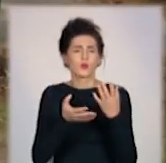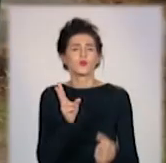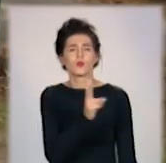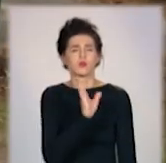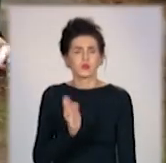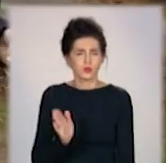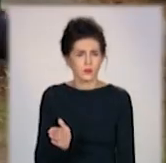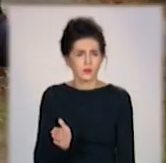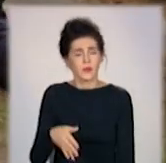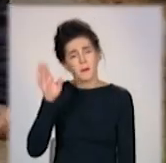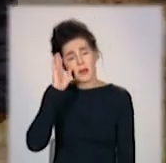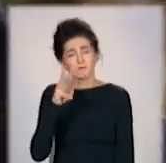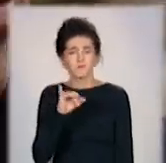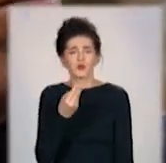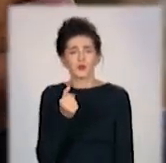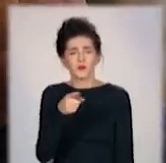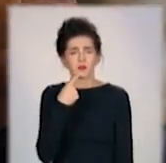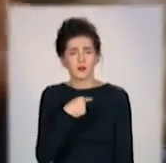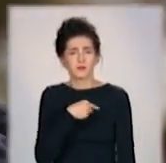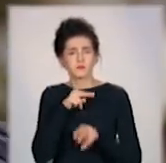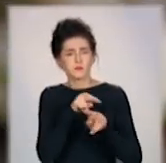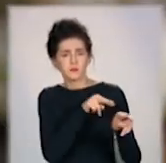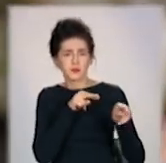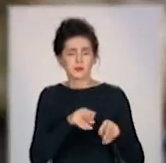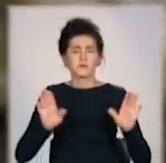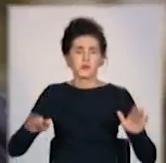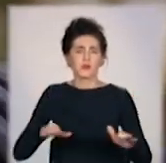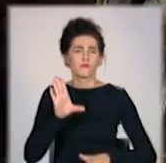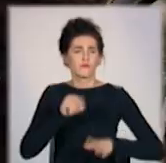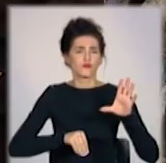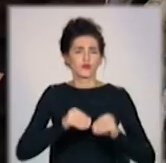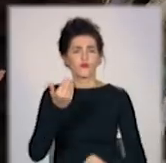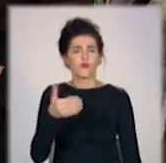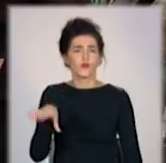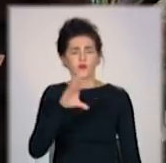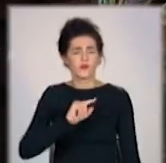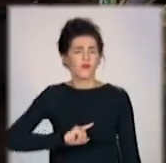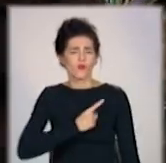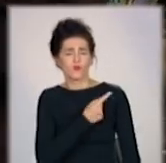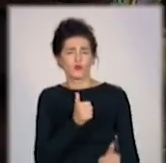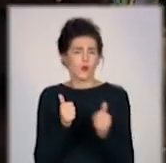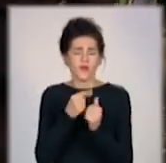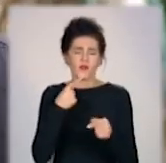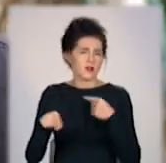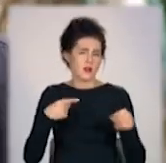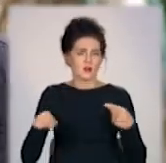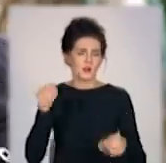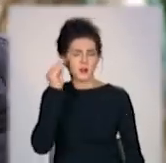Пан Михайло – один з тих, хто доглядає за птахами. Вважає, претензії сусідів носять особистий характер.